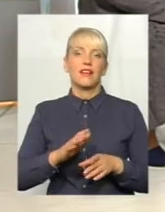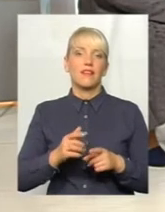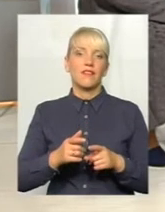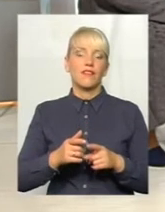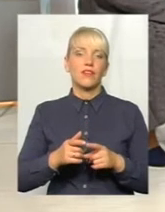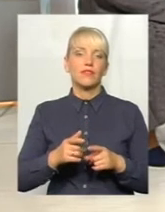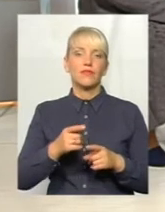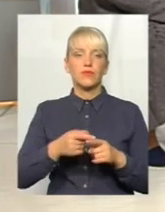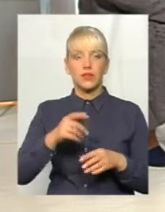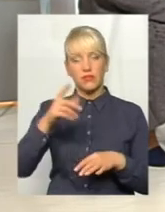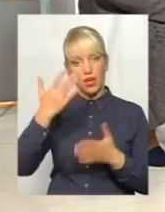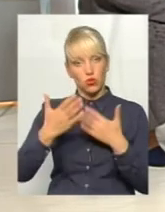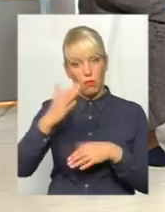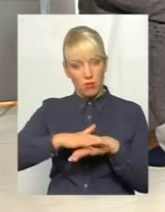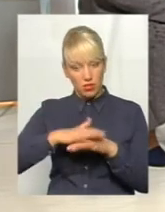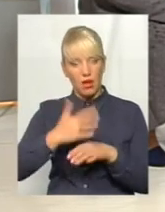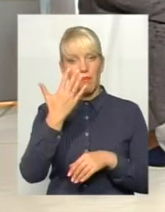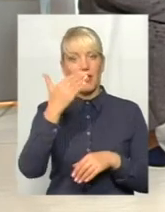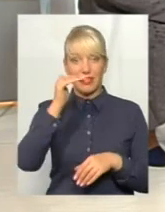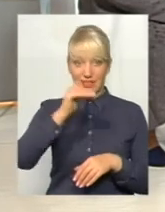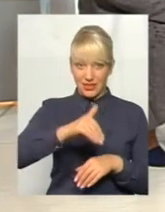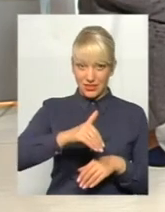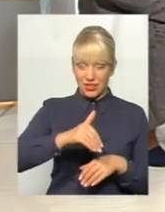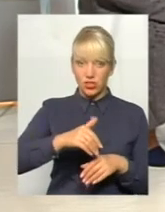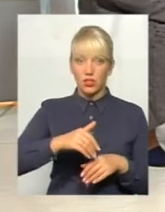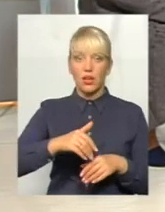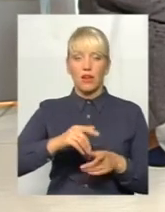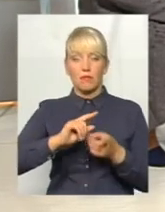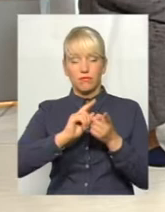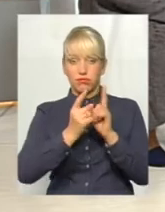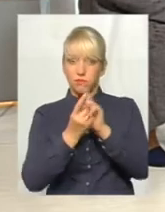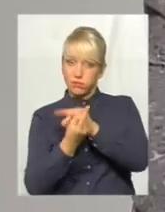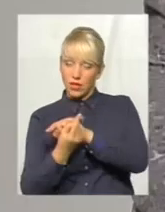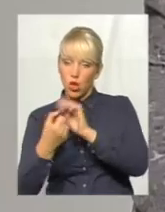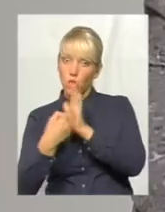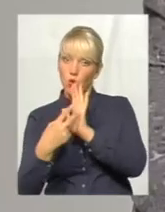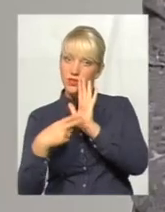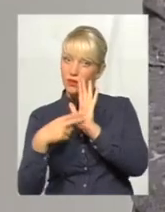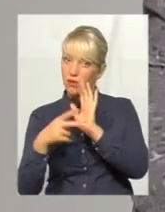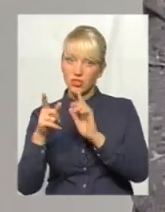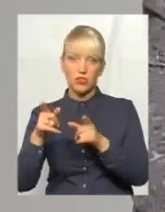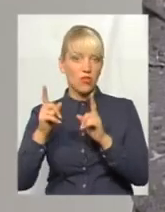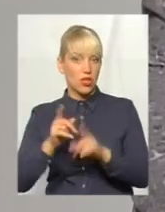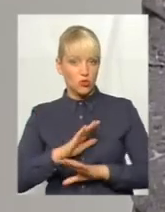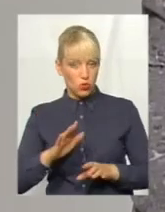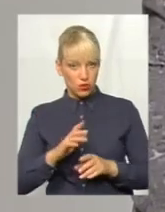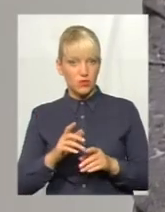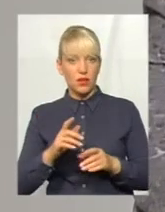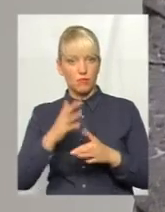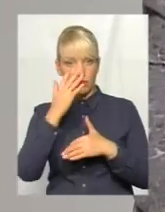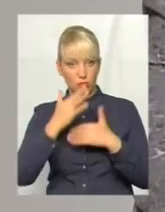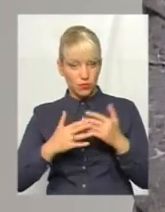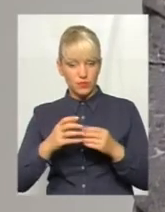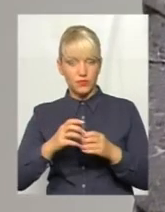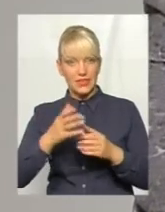тисяч кредиту, і судився до такої степені, то як мені можна нині змиритися з втратою чоловіка, батька і